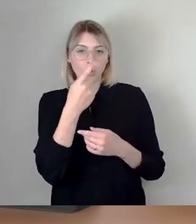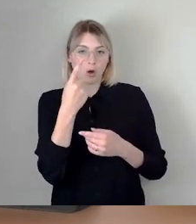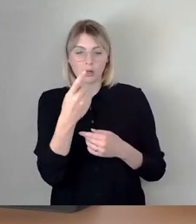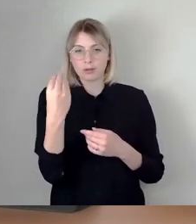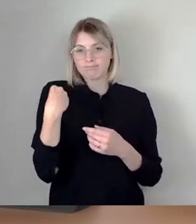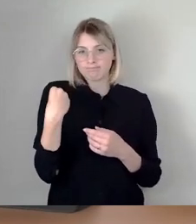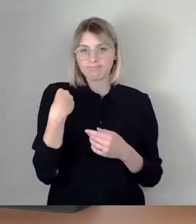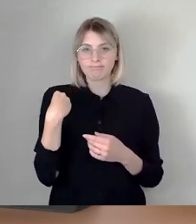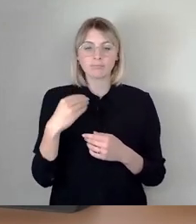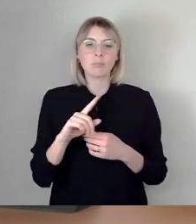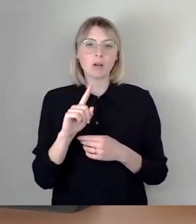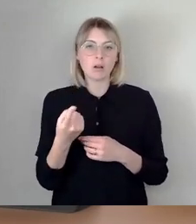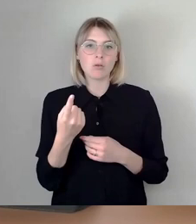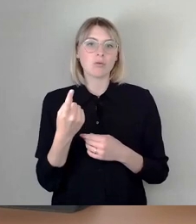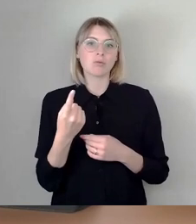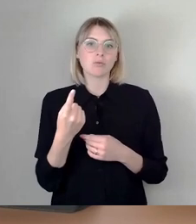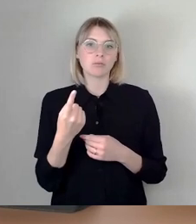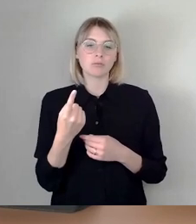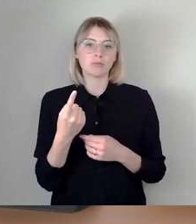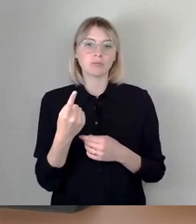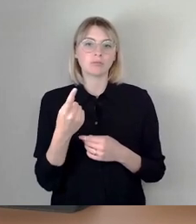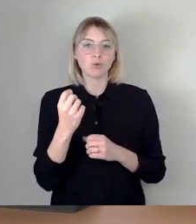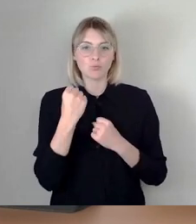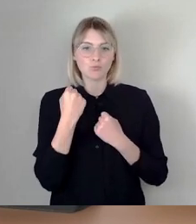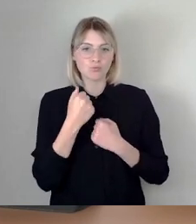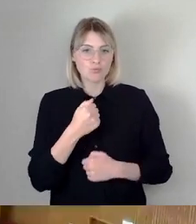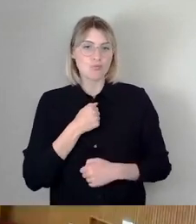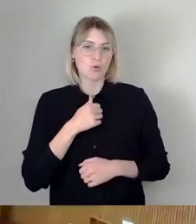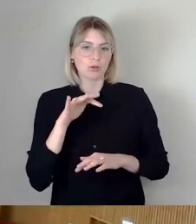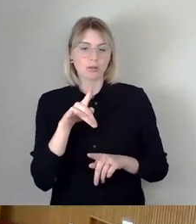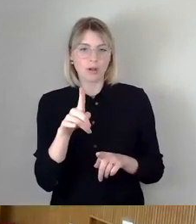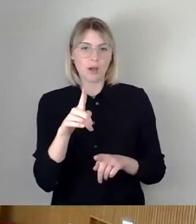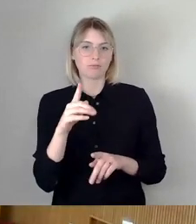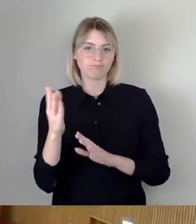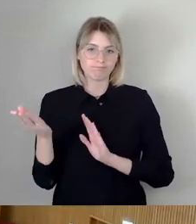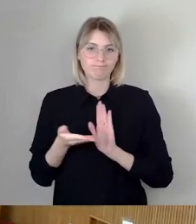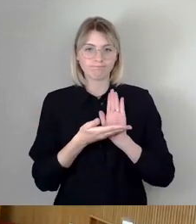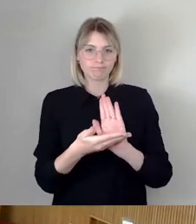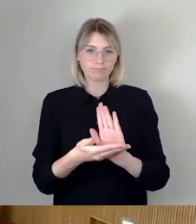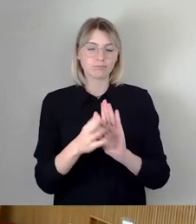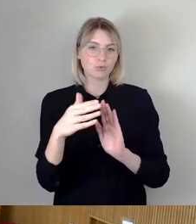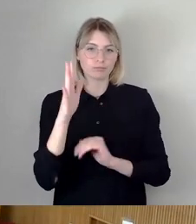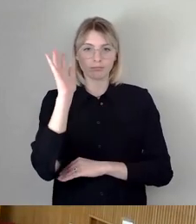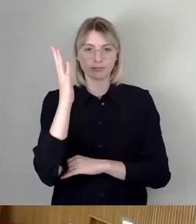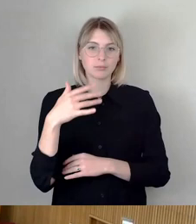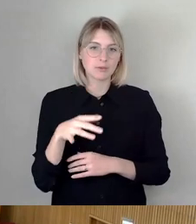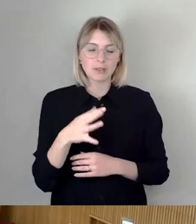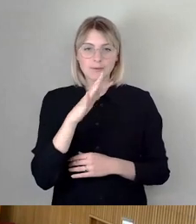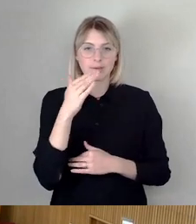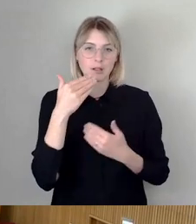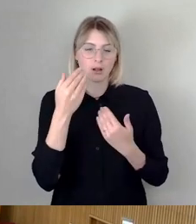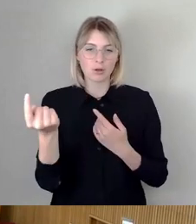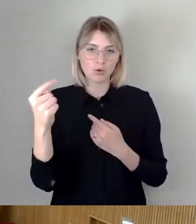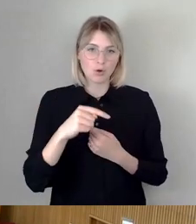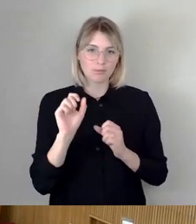eingereicht haben, sondern auch natürlich den Mut gehabt haben, hier sie vorzutragen. Vielen Dank für ihr Kommen und für ihr Engagement. So,